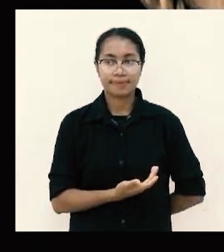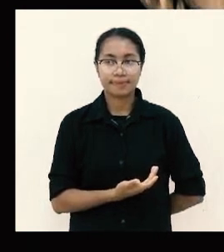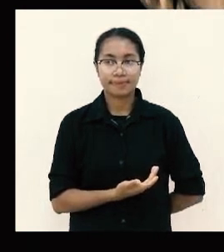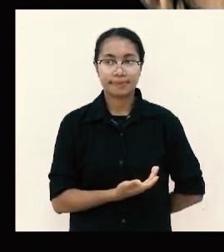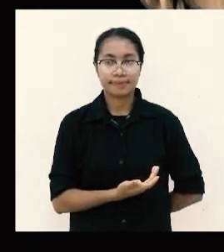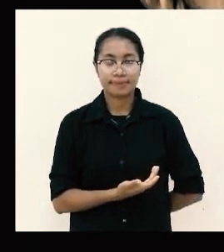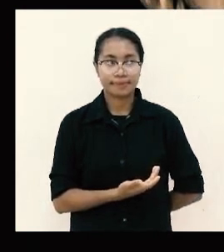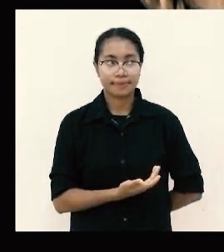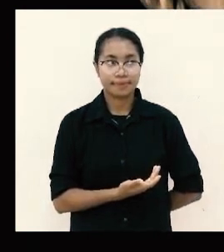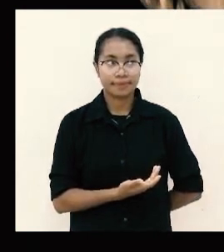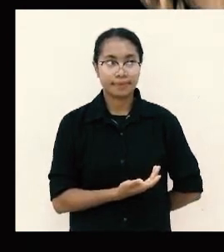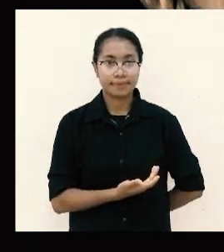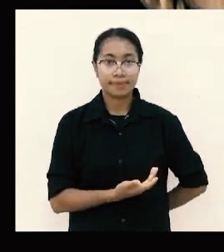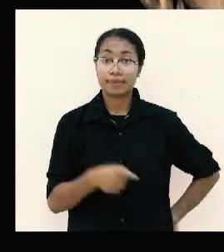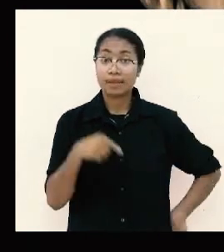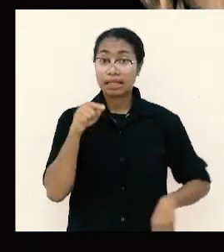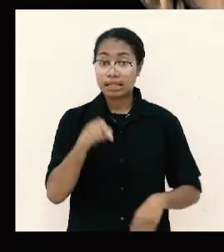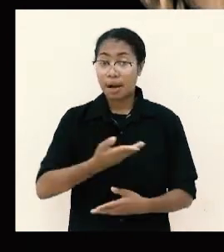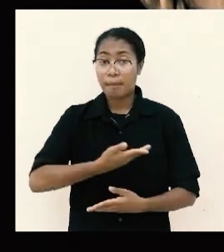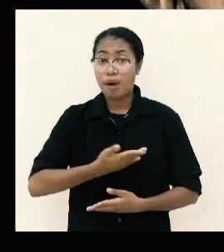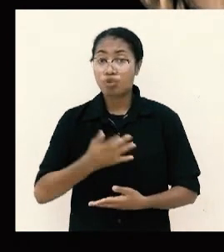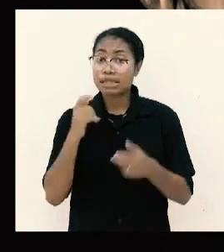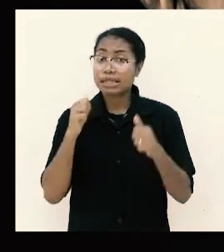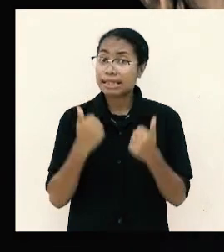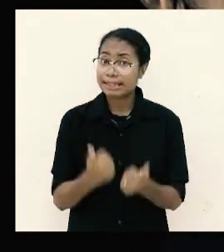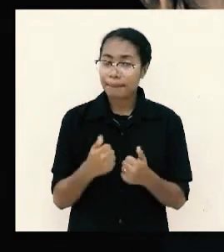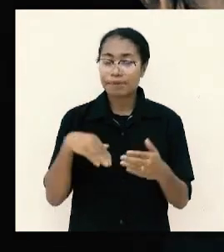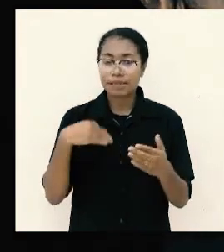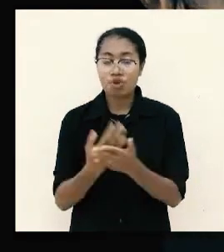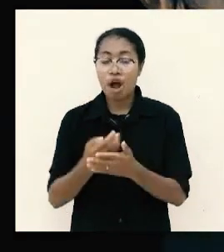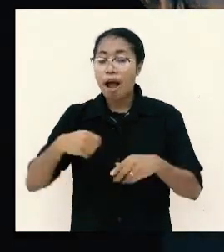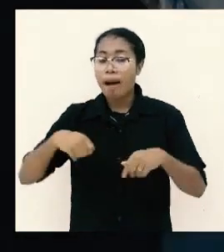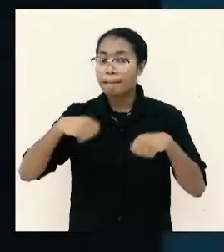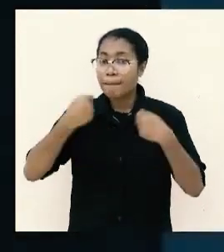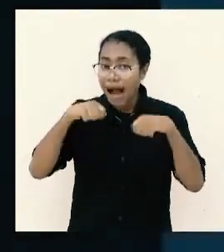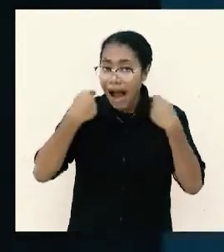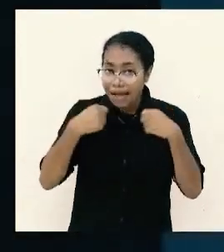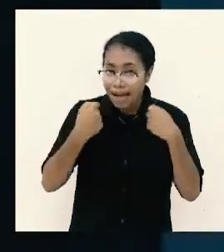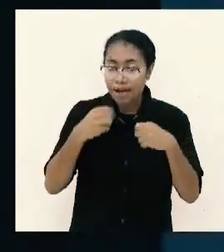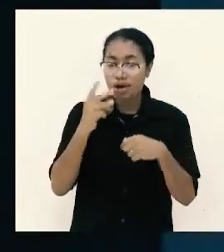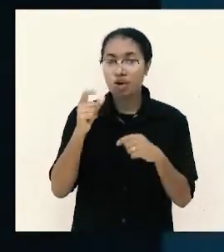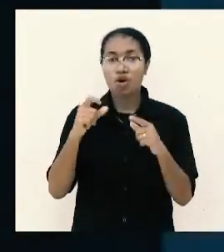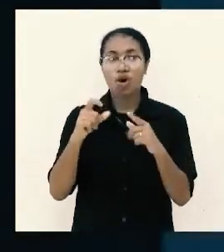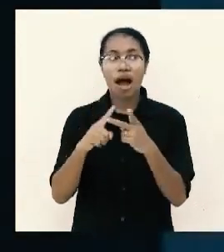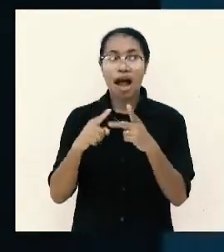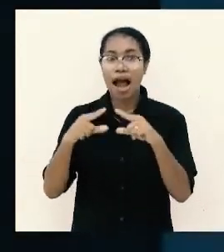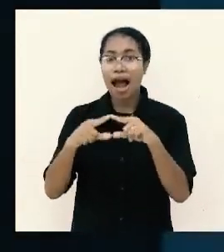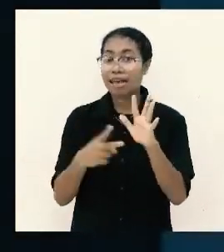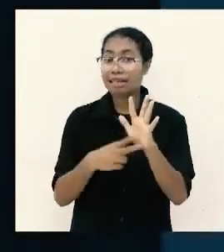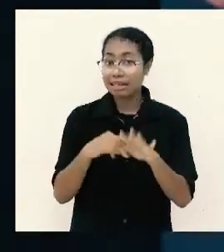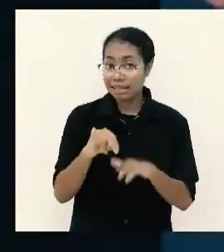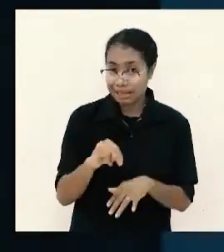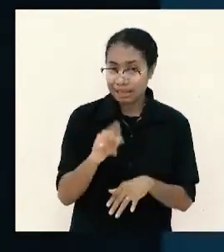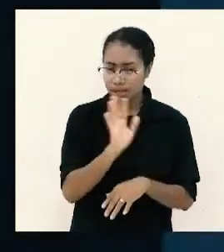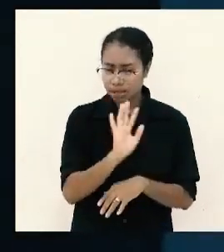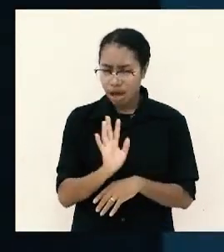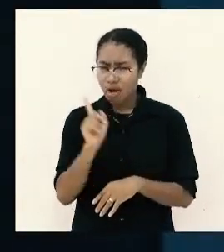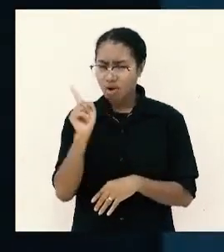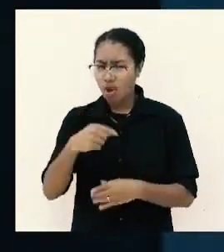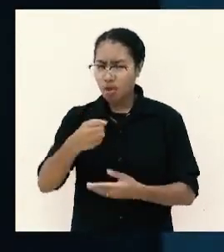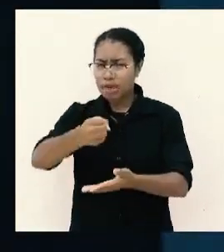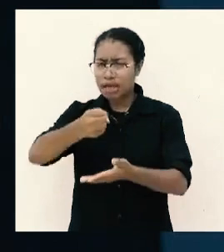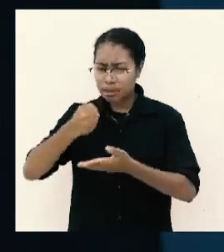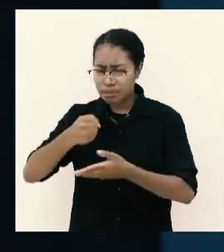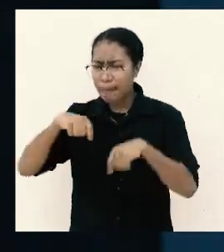dia menyediakan makanan rohani untuk semua jiwa-jiwa maka wajarlah jika dia pun menerima